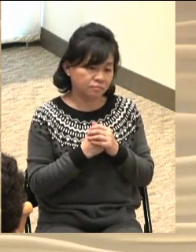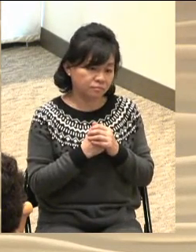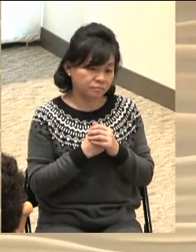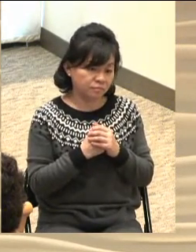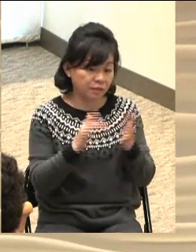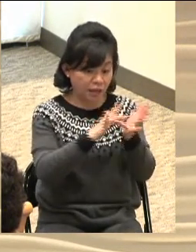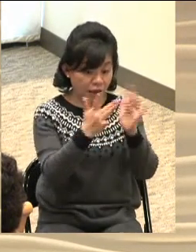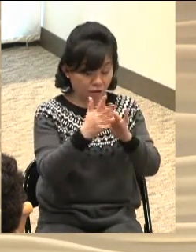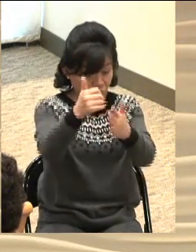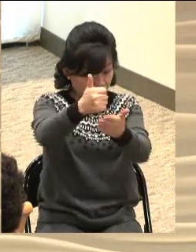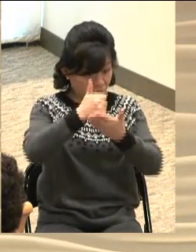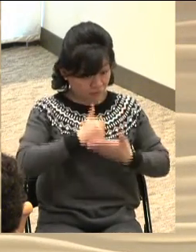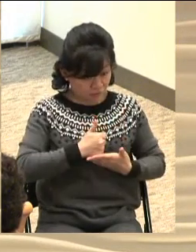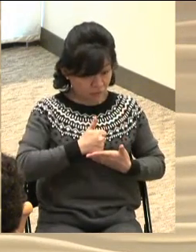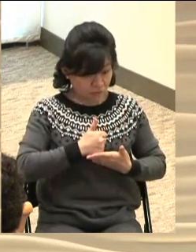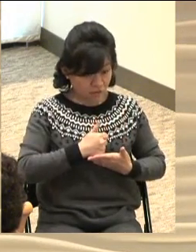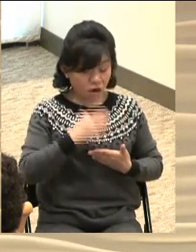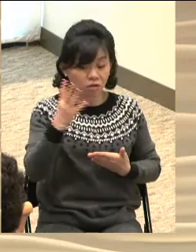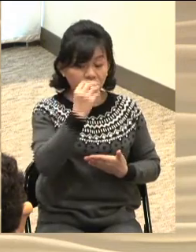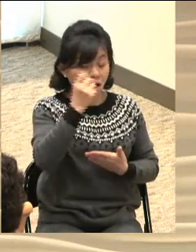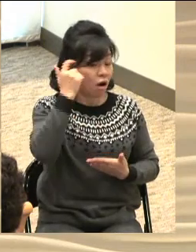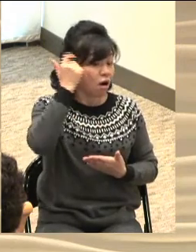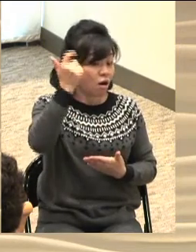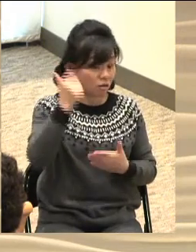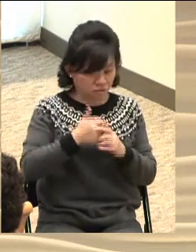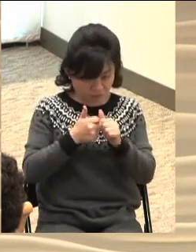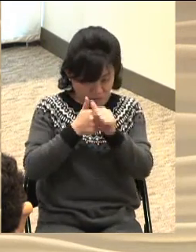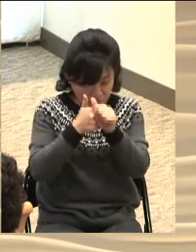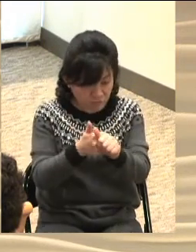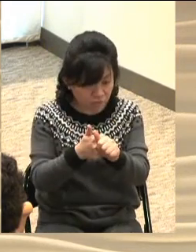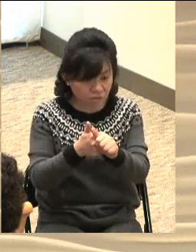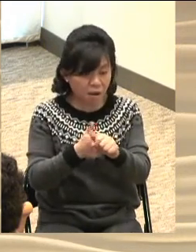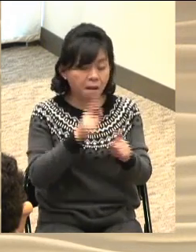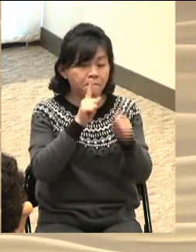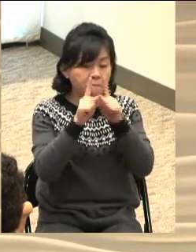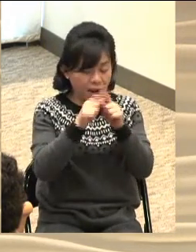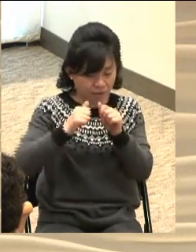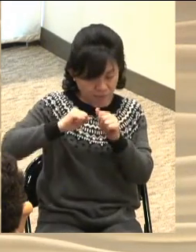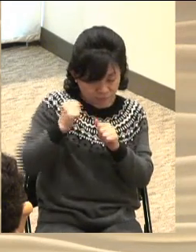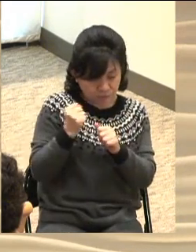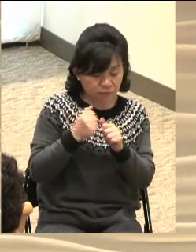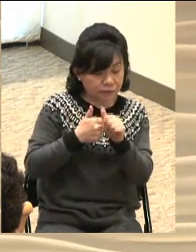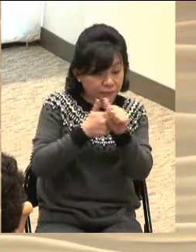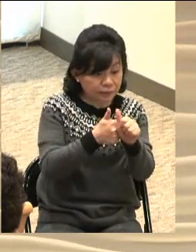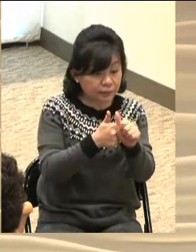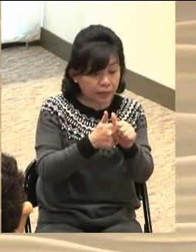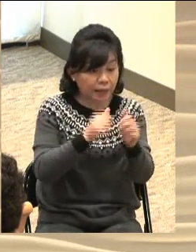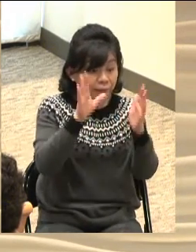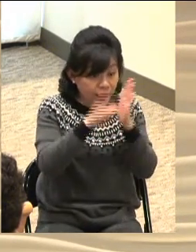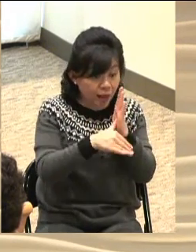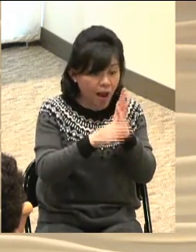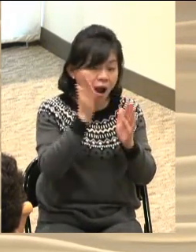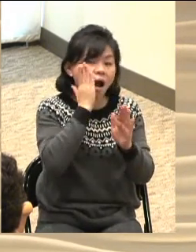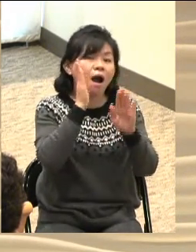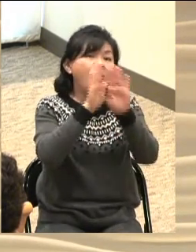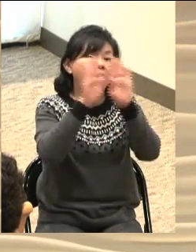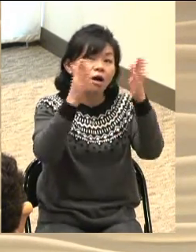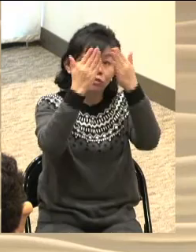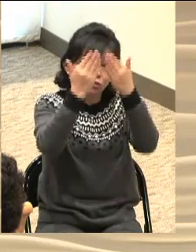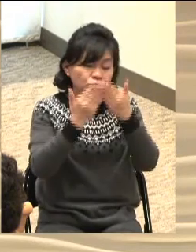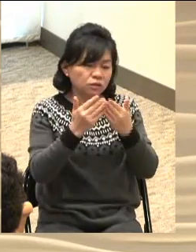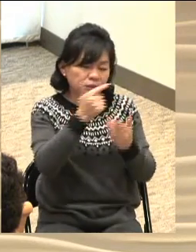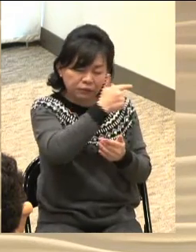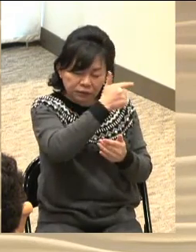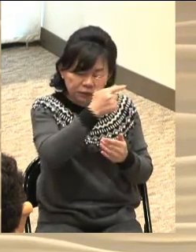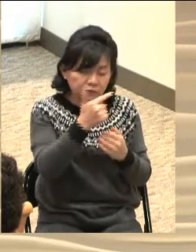모시고 성령님의 역사를 쫓아가고 말씀을 믿는 성도들에게는 하늘로부터 오는 이런 기쁨이